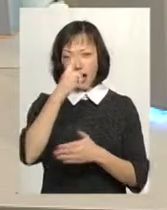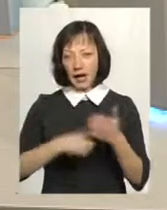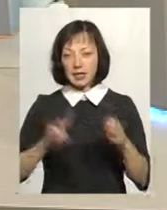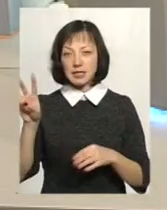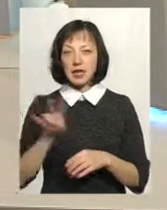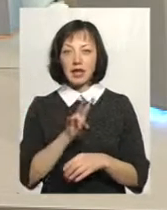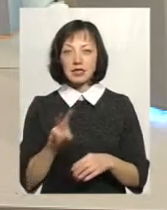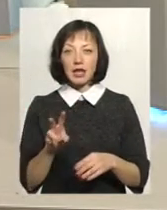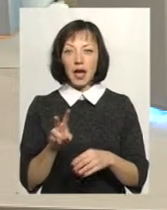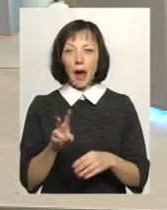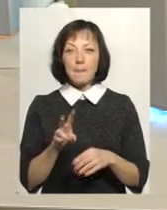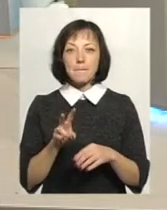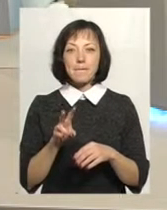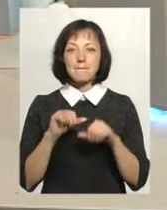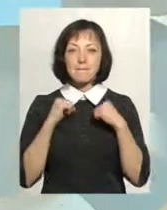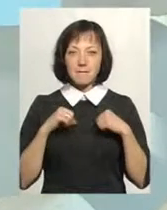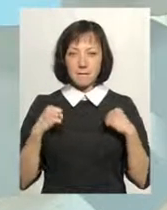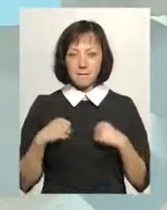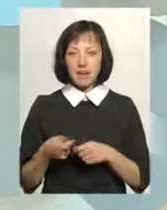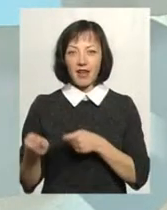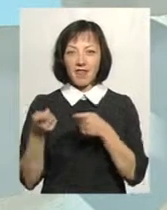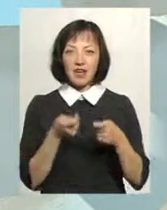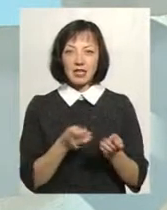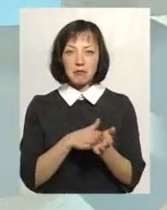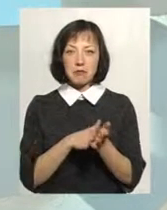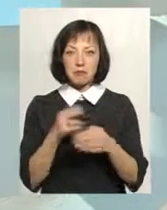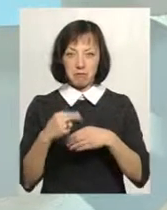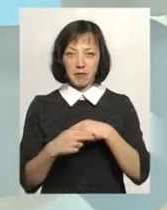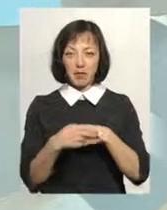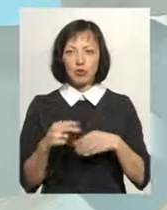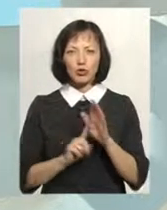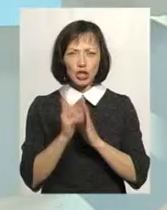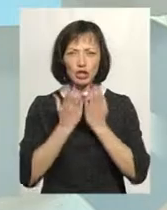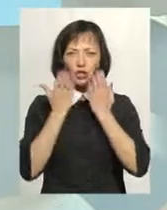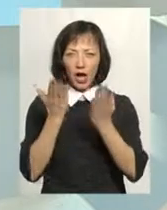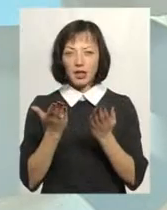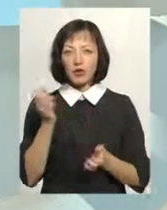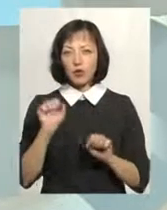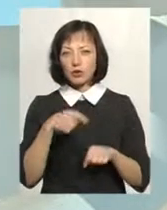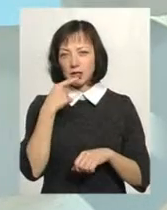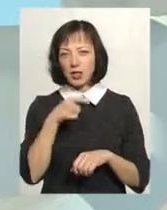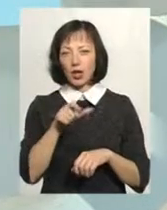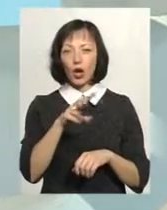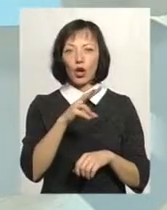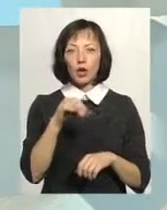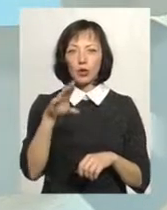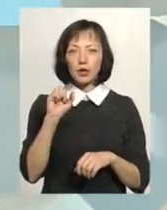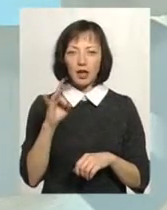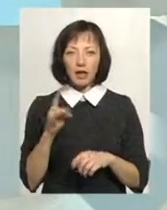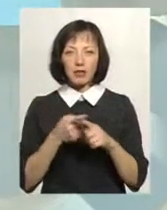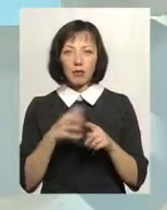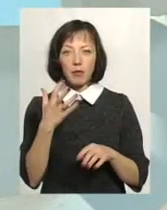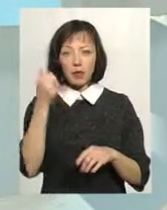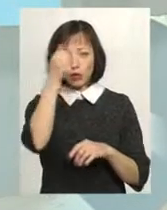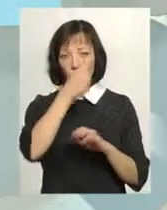протестанти, вони привезли Слово Боже, Біблію. І люди почали читати Біблію. Знаєте, якщо ми можемо сказати, що лютер, реформація, це було